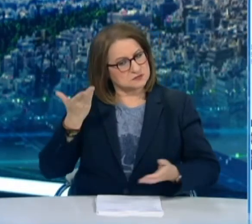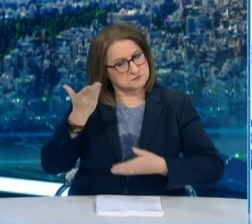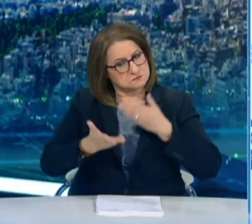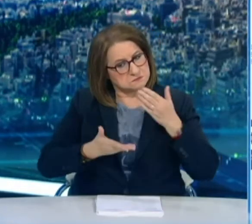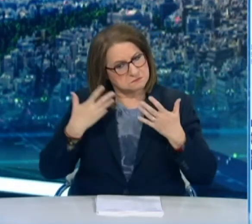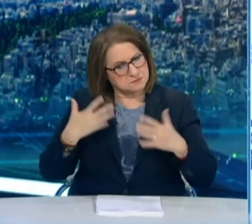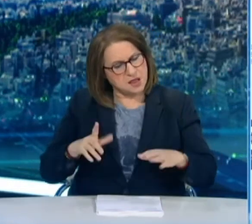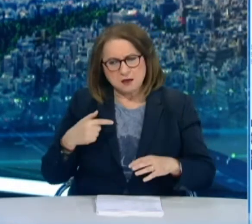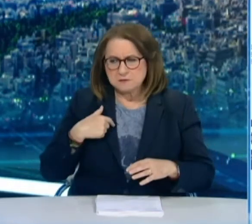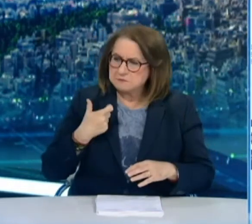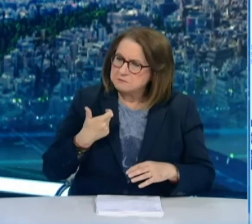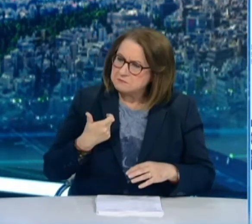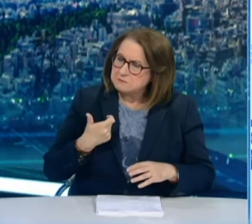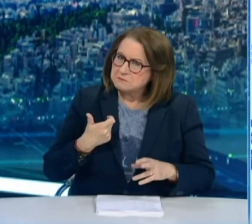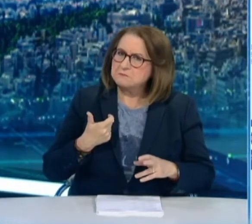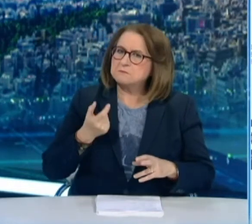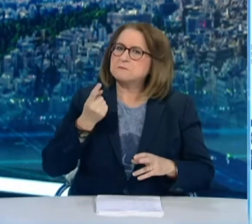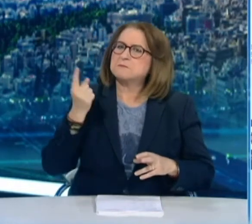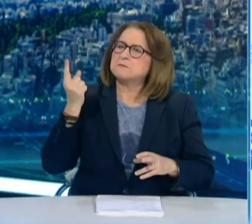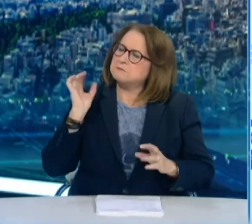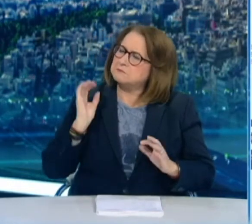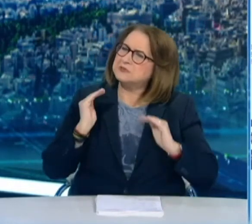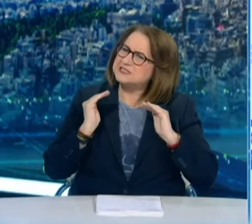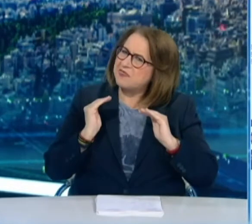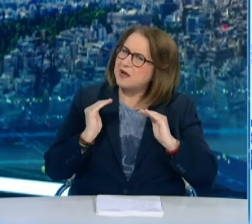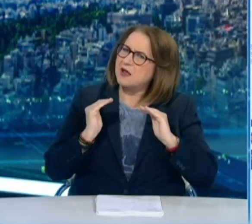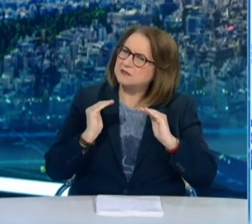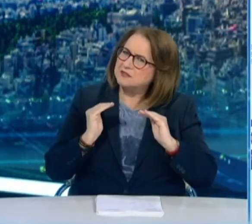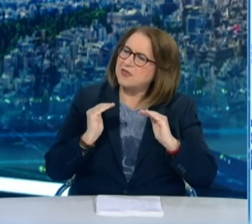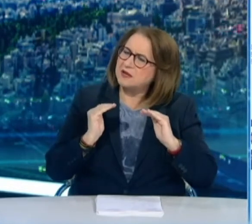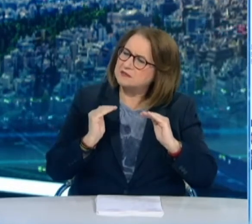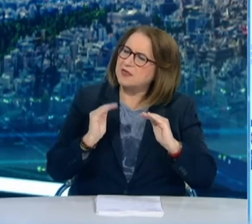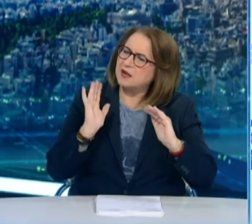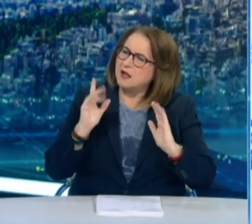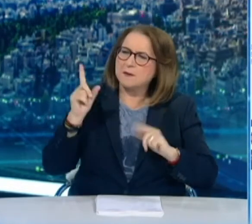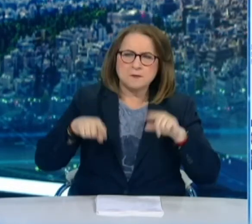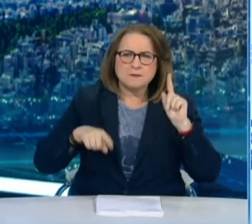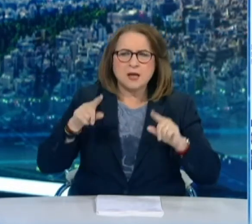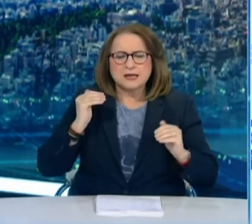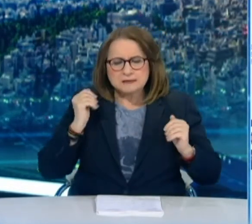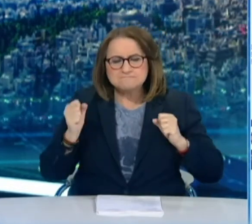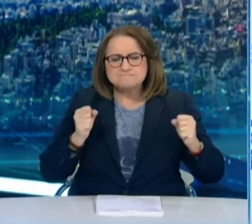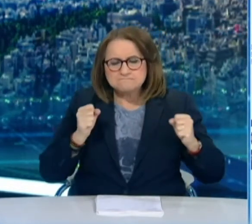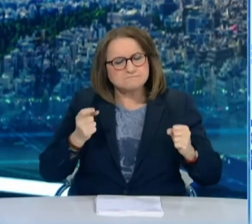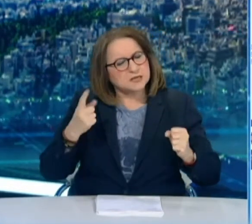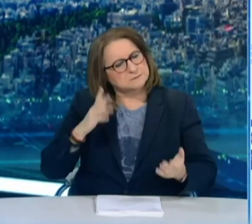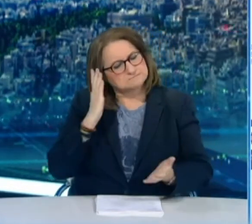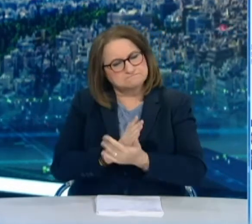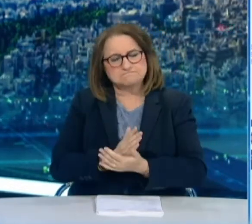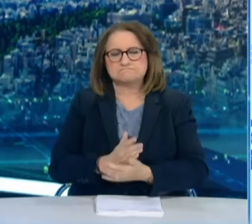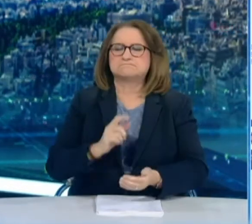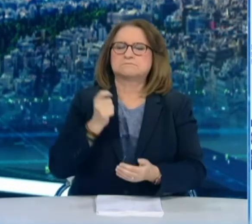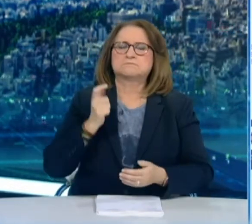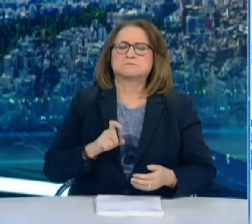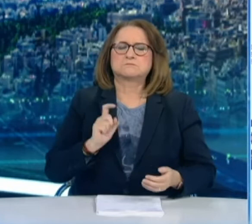συνεχίζουν με μικρό βαθμό, αλλά σταδιακά να αυξάνονται πάλι οι αριθμοί. Θέλω να πω ότι